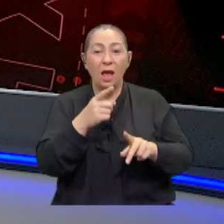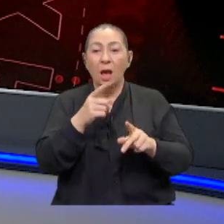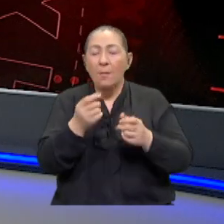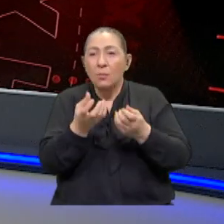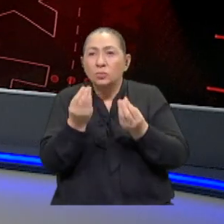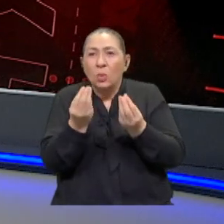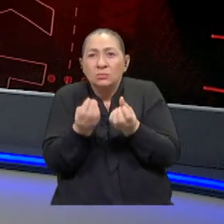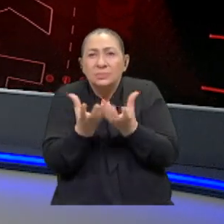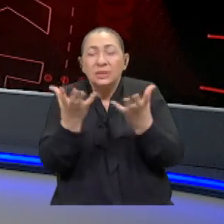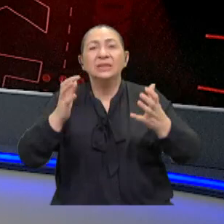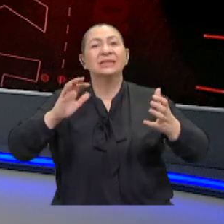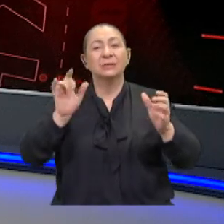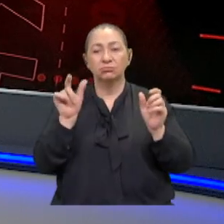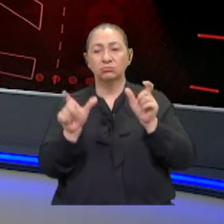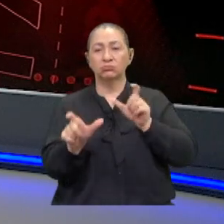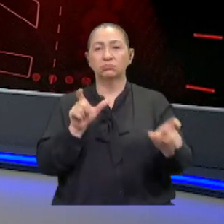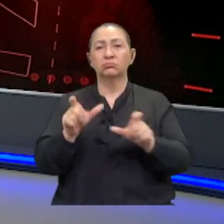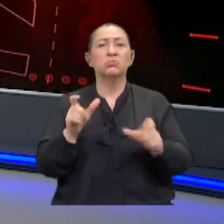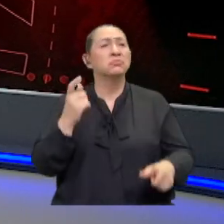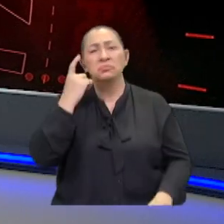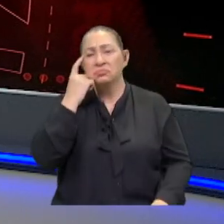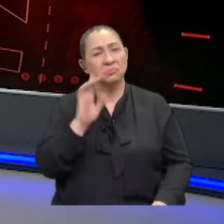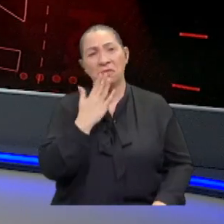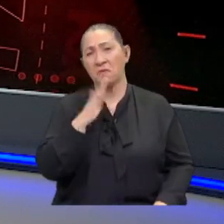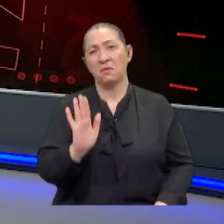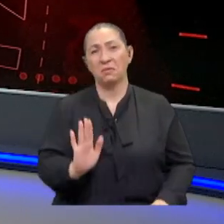yaşanırken getirilen kısıtlamalara aldıran yoktu.